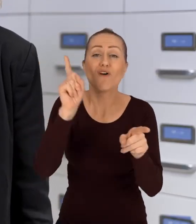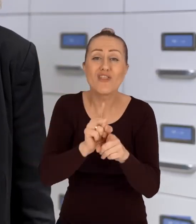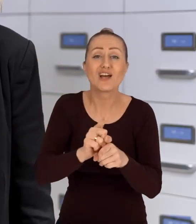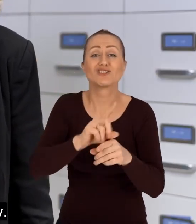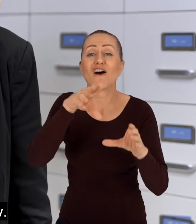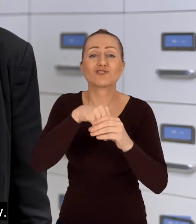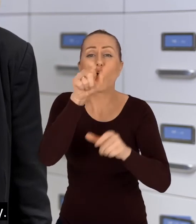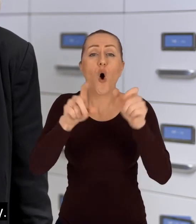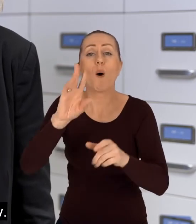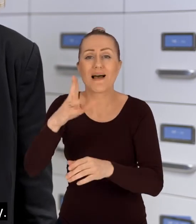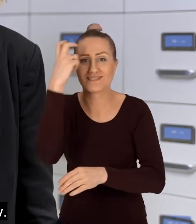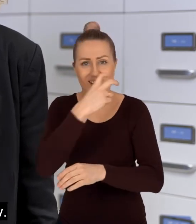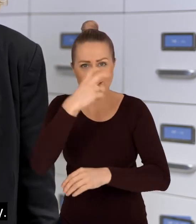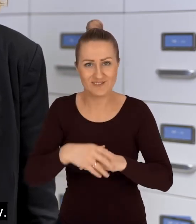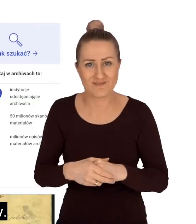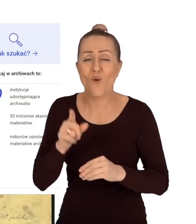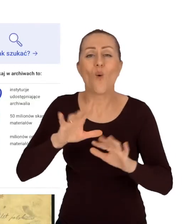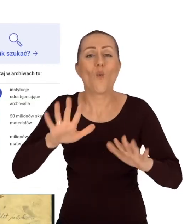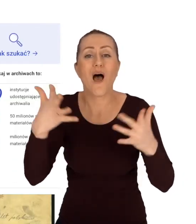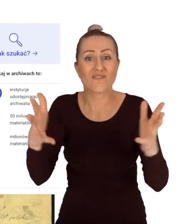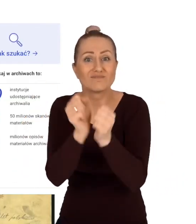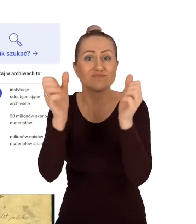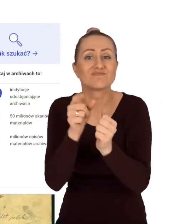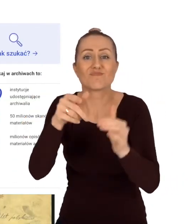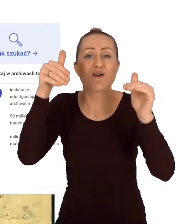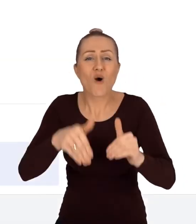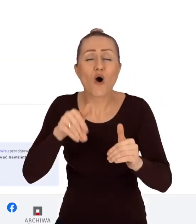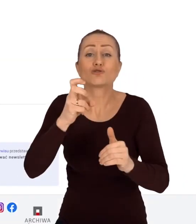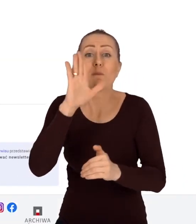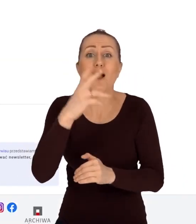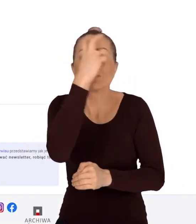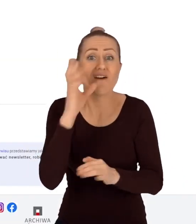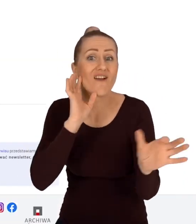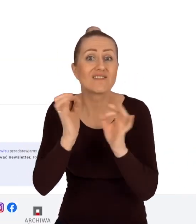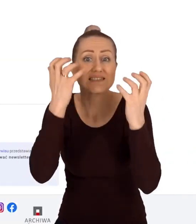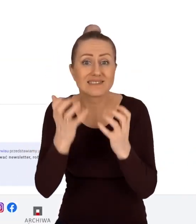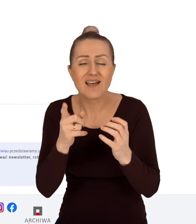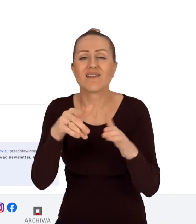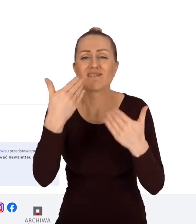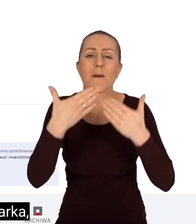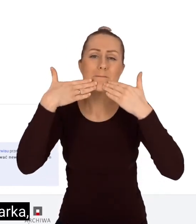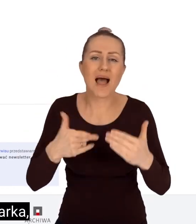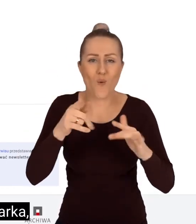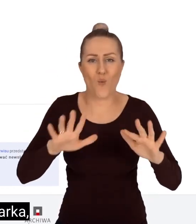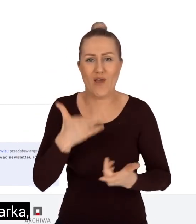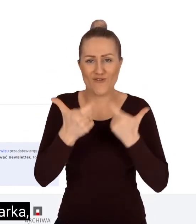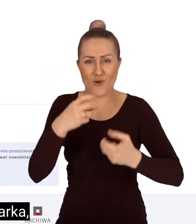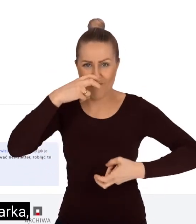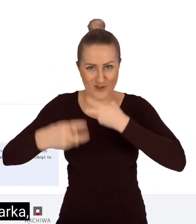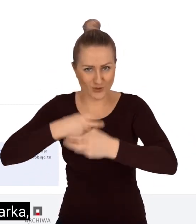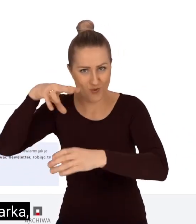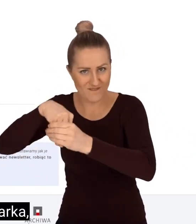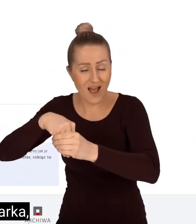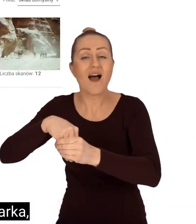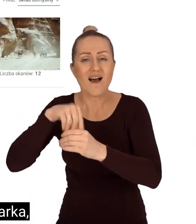naukowi oraz wszystkie zainteresowane osoby. Łatwość wyszukiwania interesujących ich informacji gwarantuje prosta w